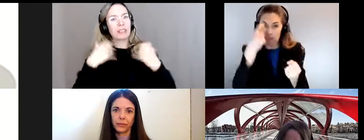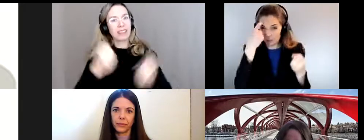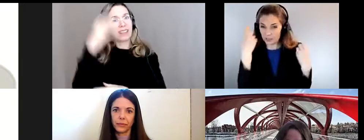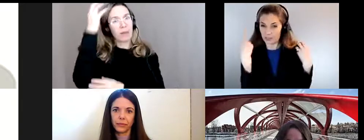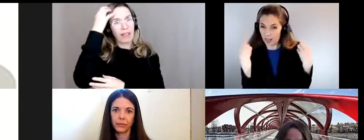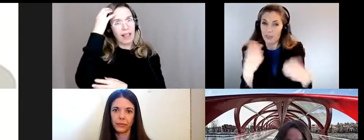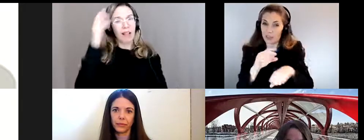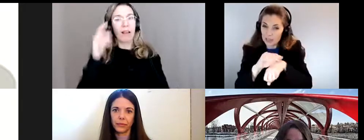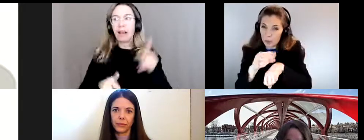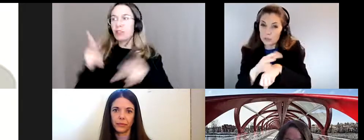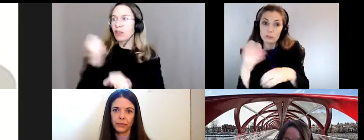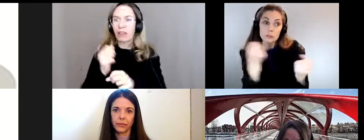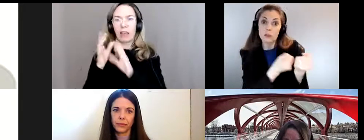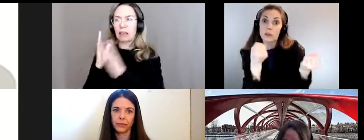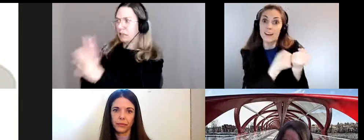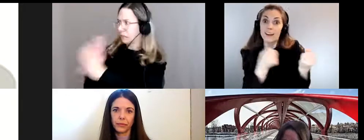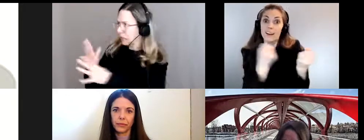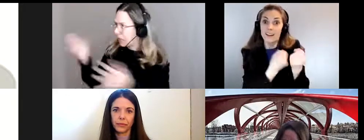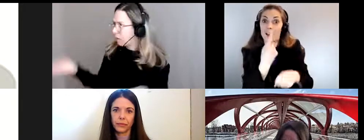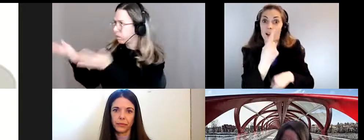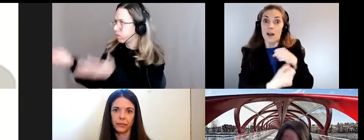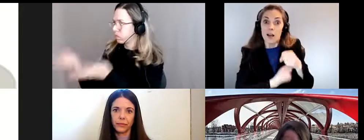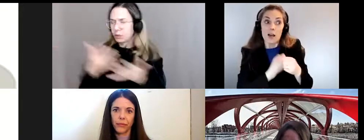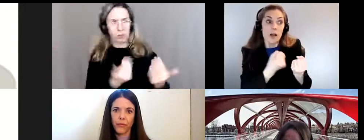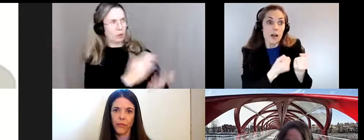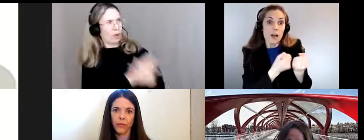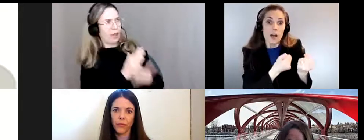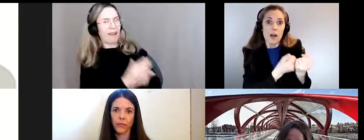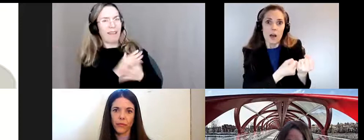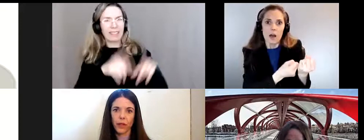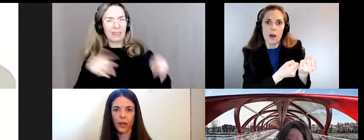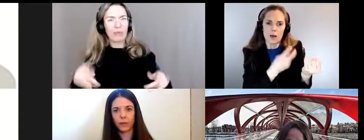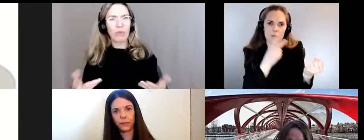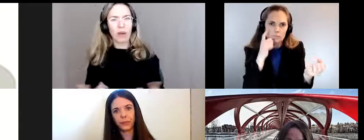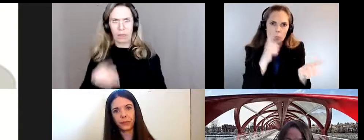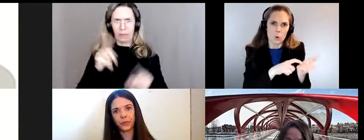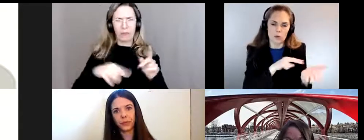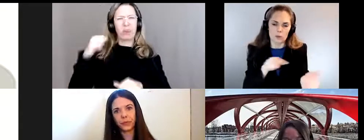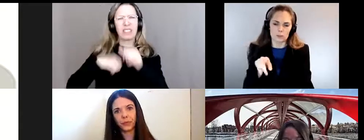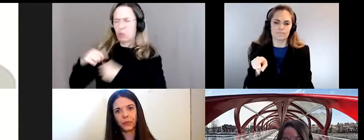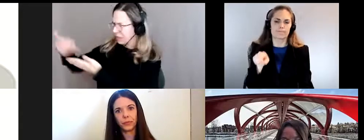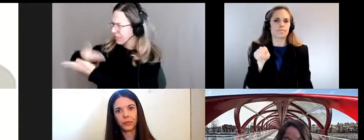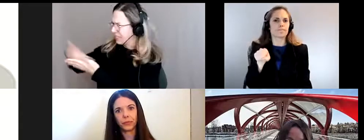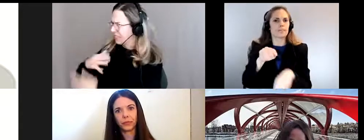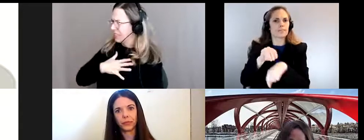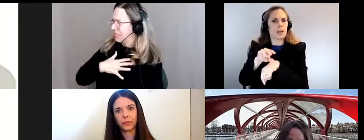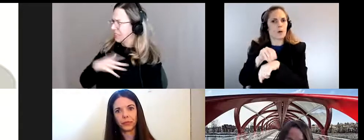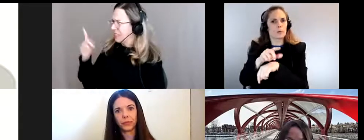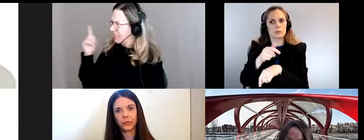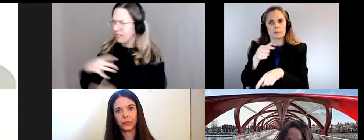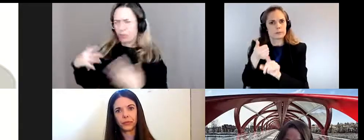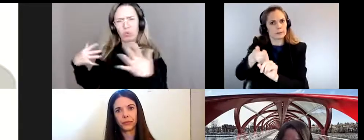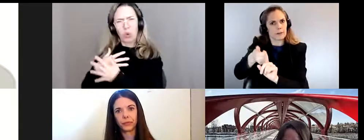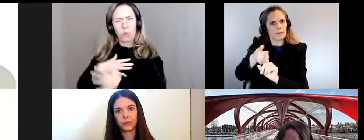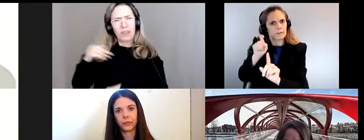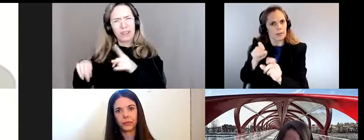travaillaient avec des clients on entend parfois des histoires assez difficiles assez troublantes de